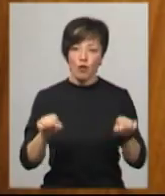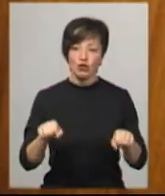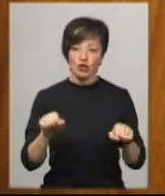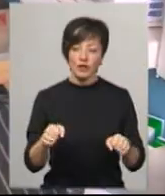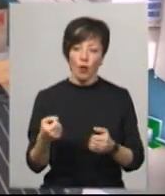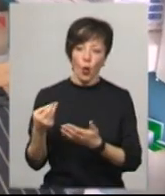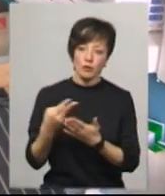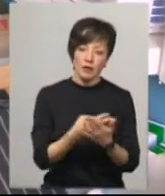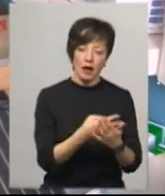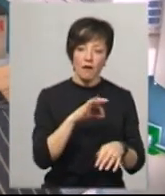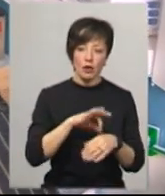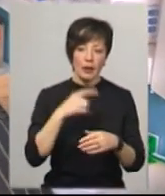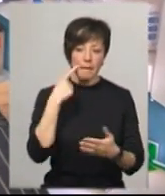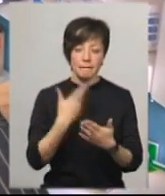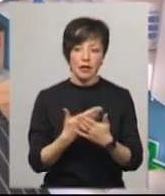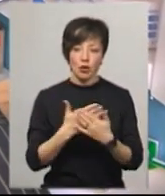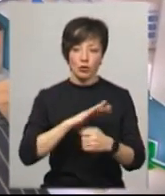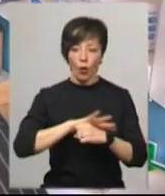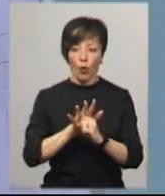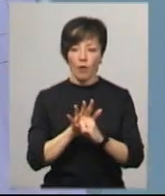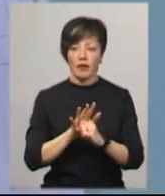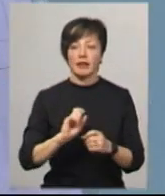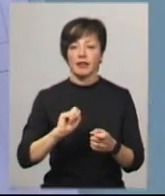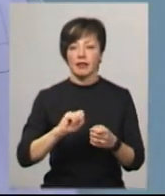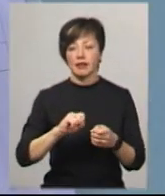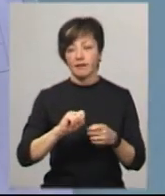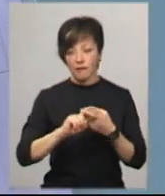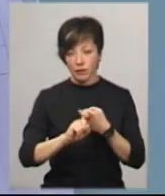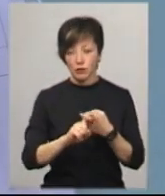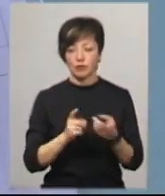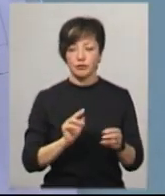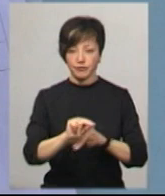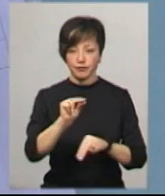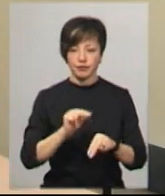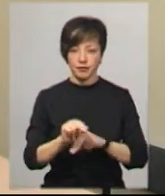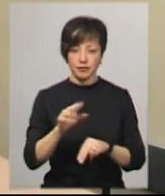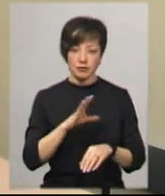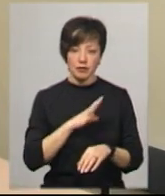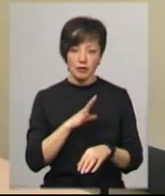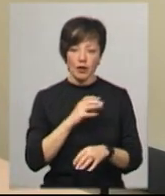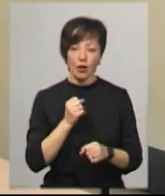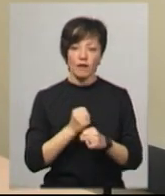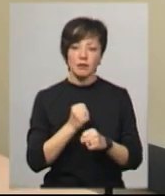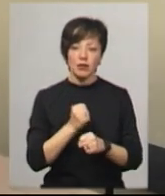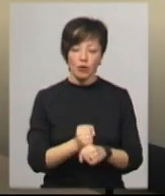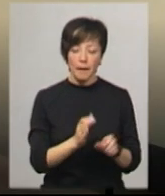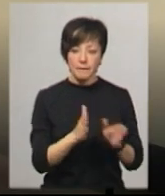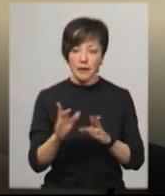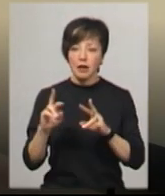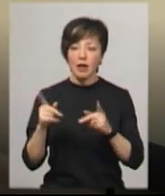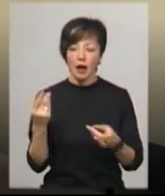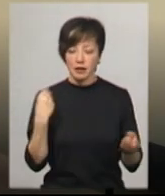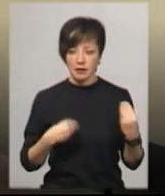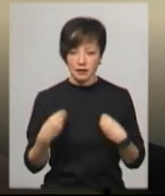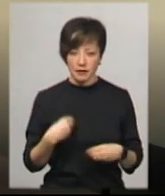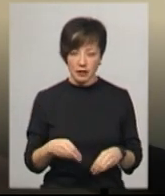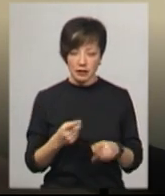госпіталізації хворих з підозрою на COVID-19 у службі проводяться навчання. Була відпрацьована сама методика, як надівати засоби